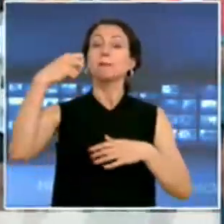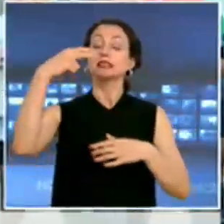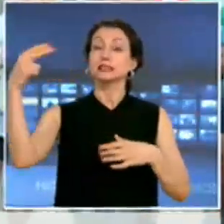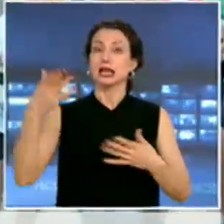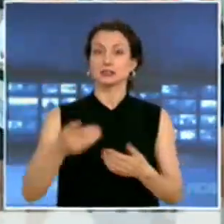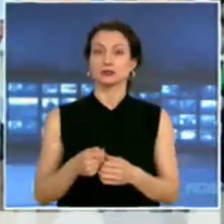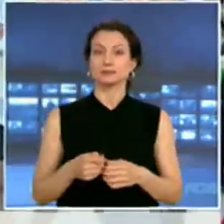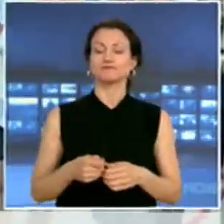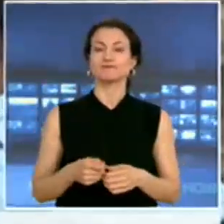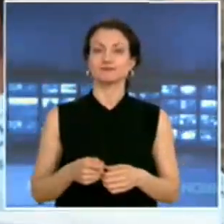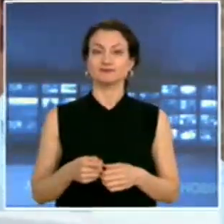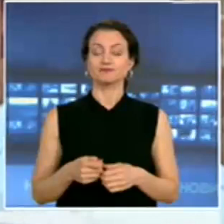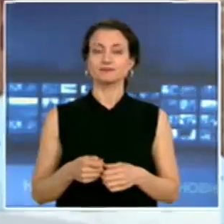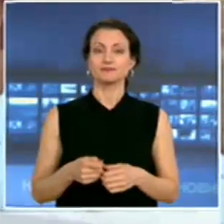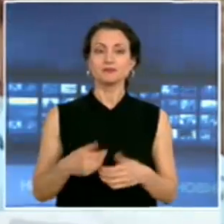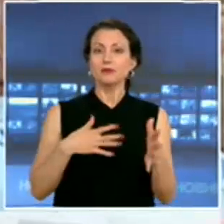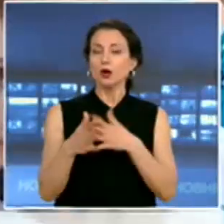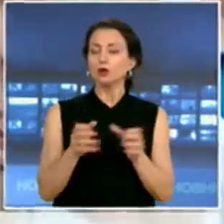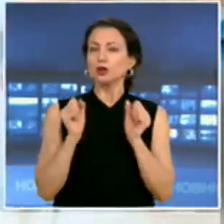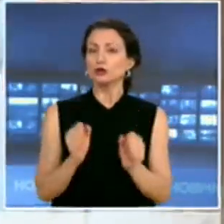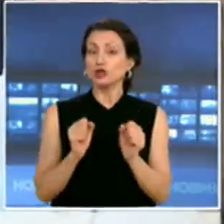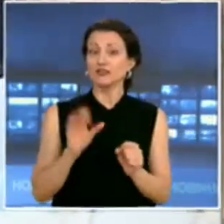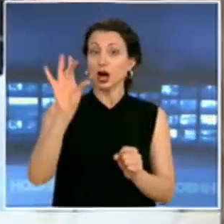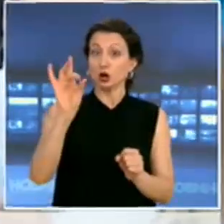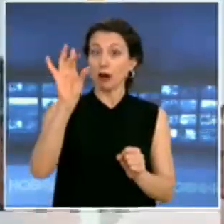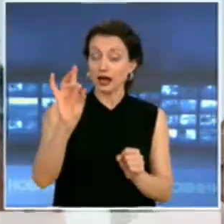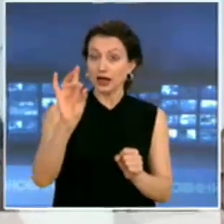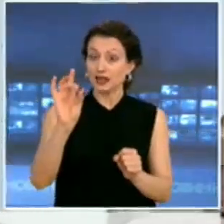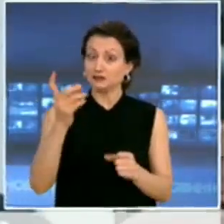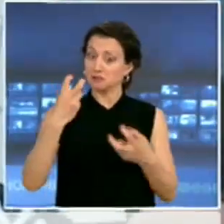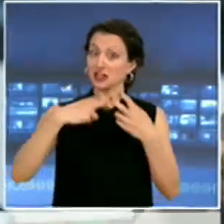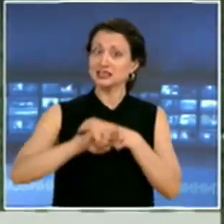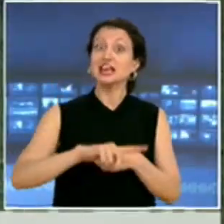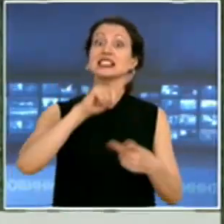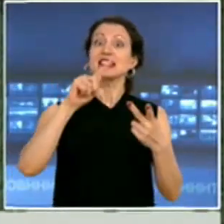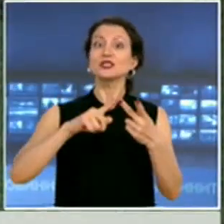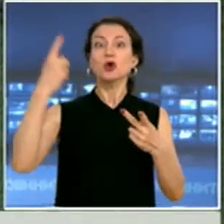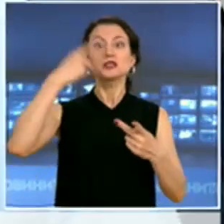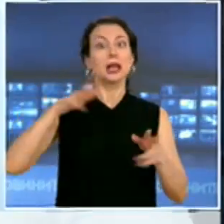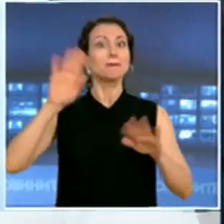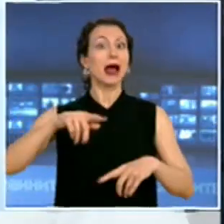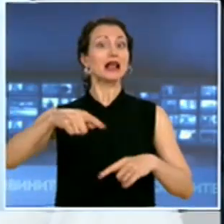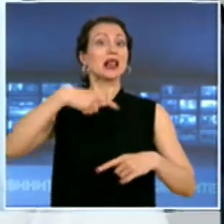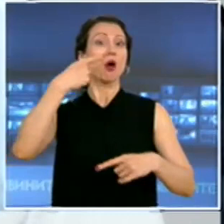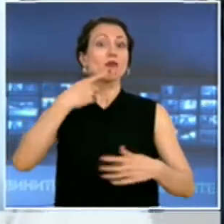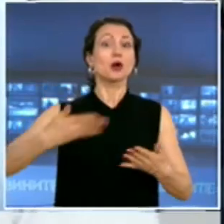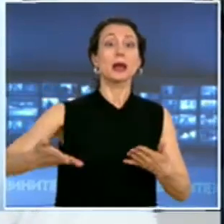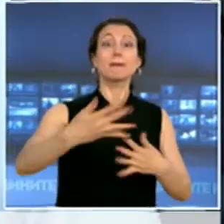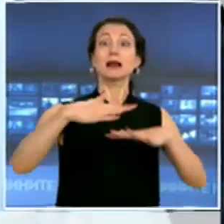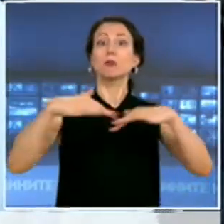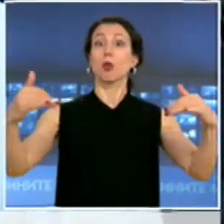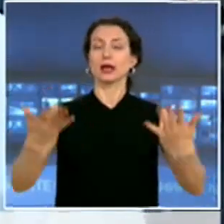Остаркъс! Остаркъс! Хората очакваха Румен Радев да излезе и за втори пореден ден да говори пред тях. На площада